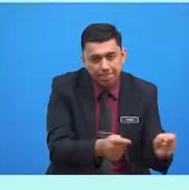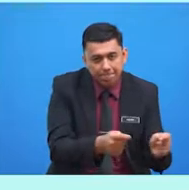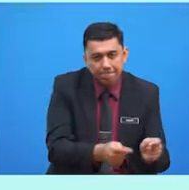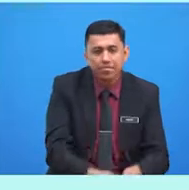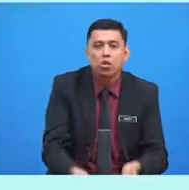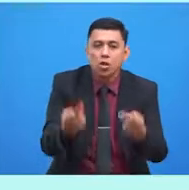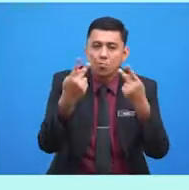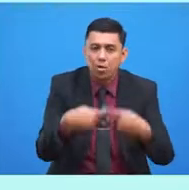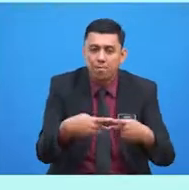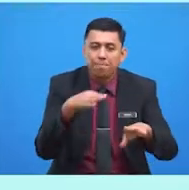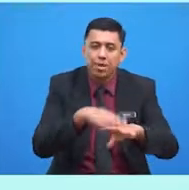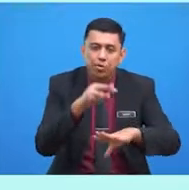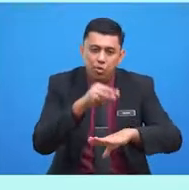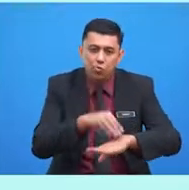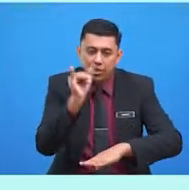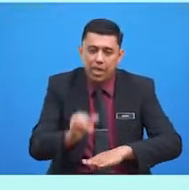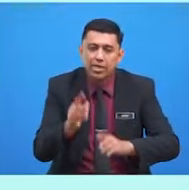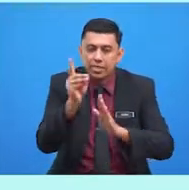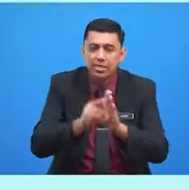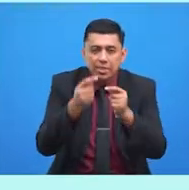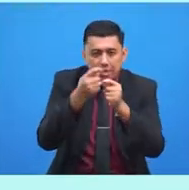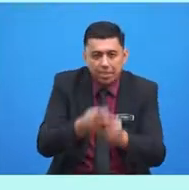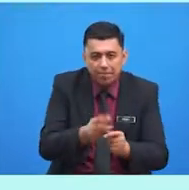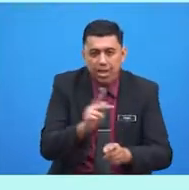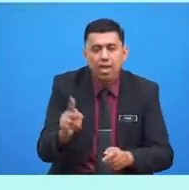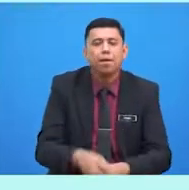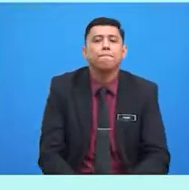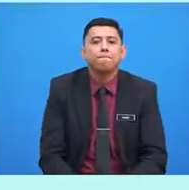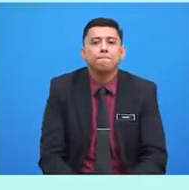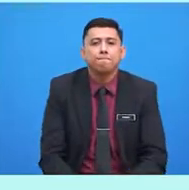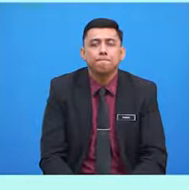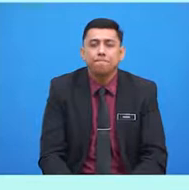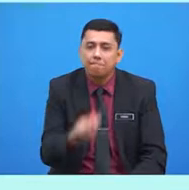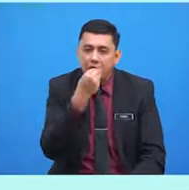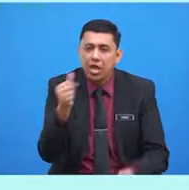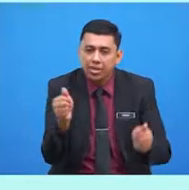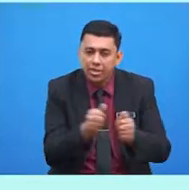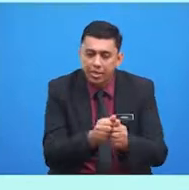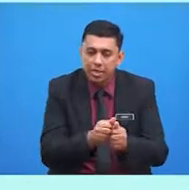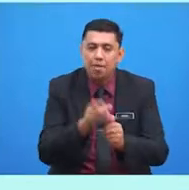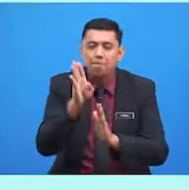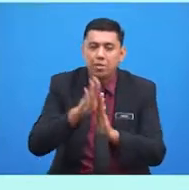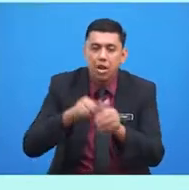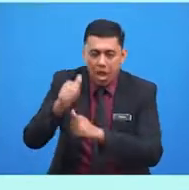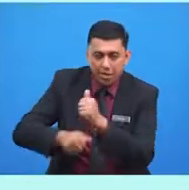pulang pada waktu yang ditetapkan, dan makan dengan beradab.